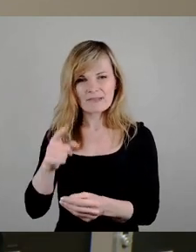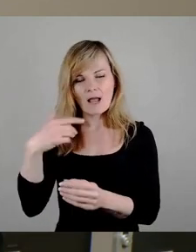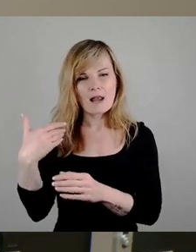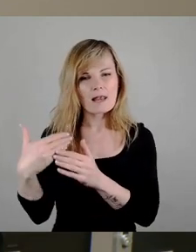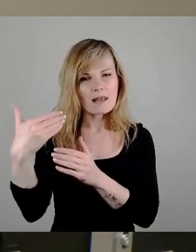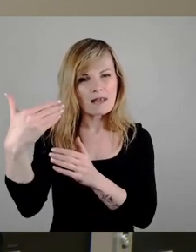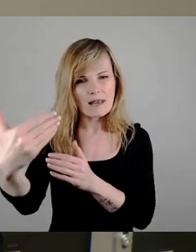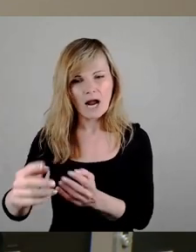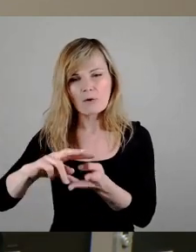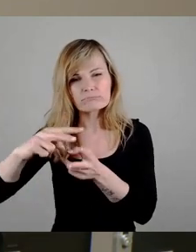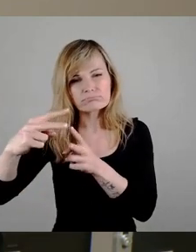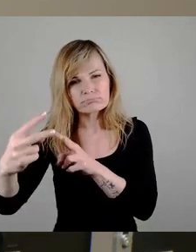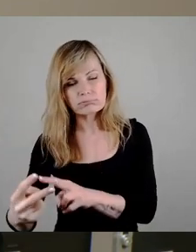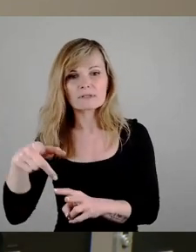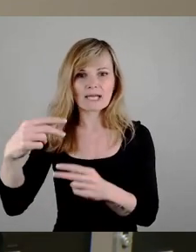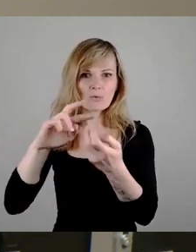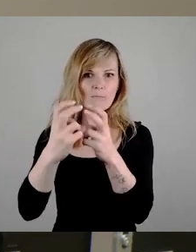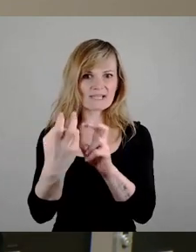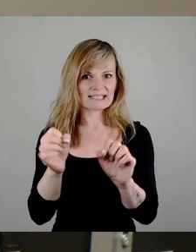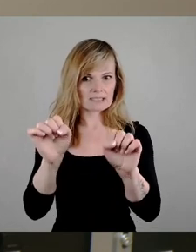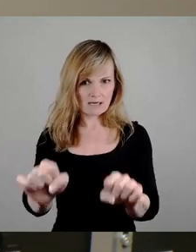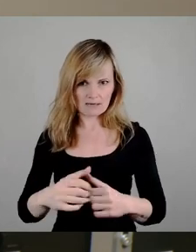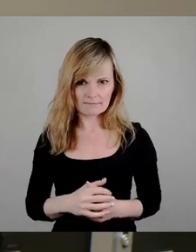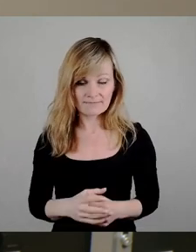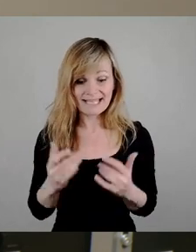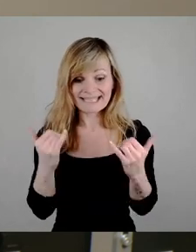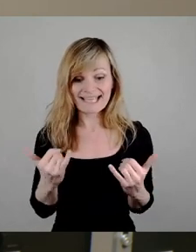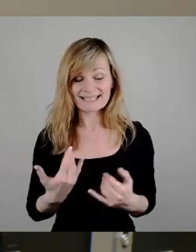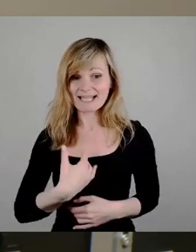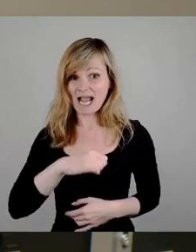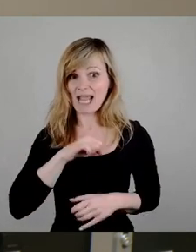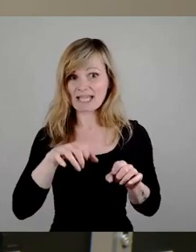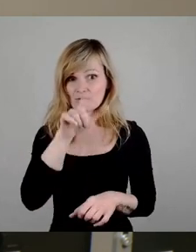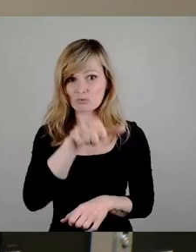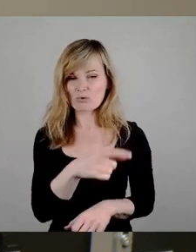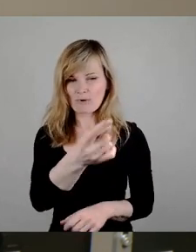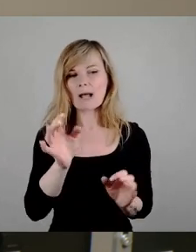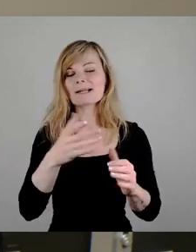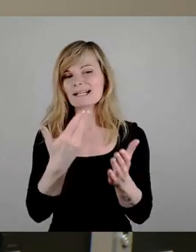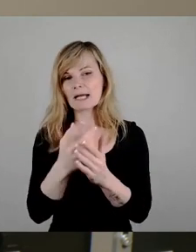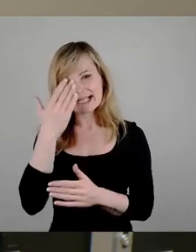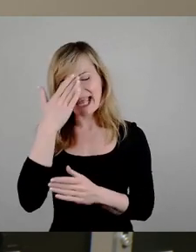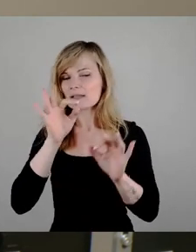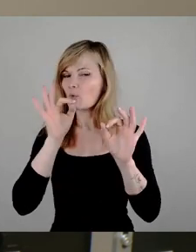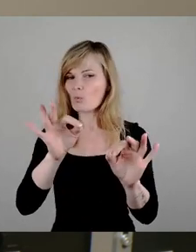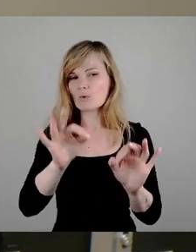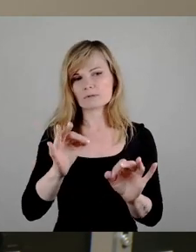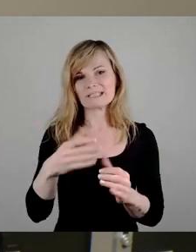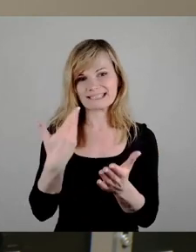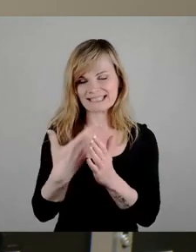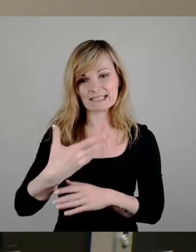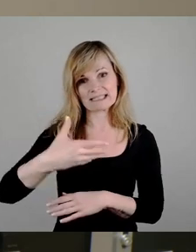erst realisieren lässt. Den jetzigen Eigentümern ist dieser Siegerentwurf bestens bekannt. Die waren ja auch Bestandteil der Jury.